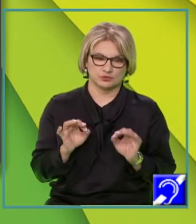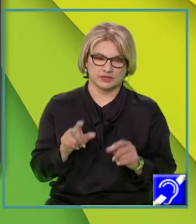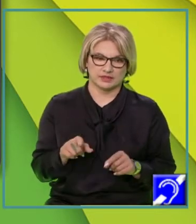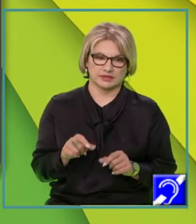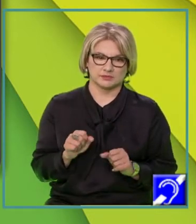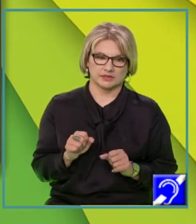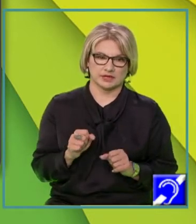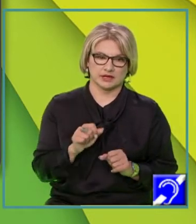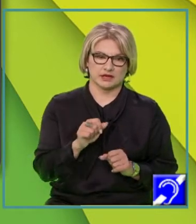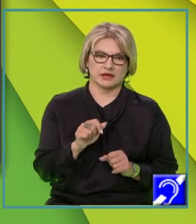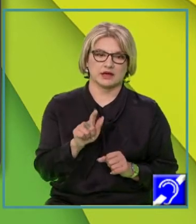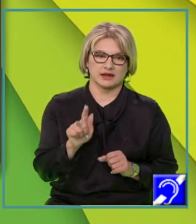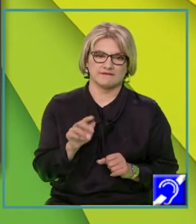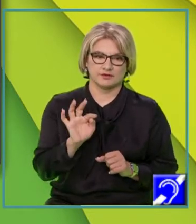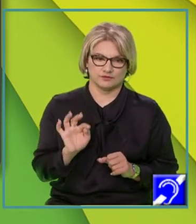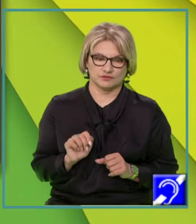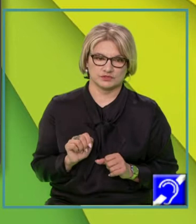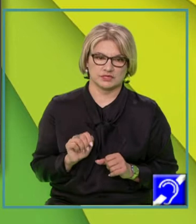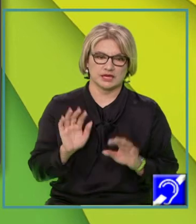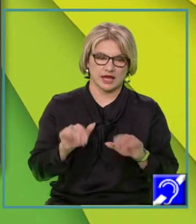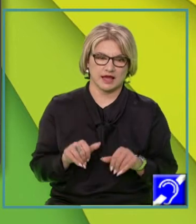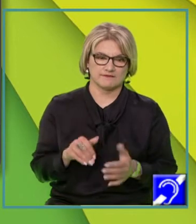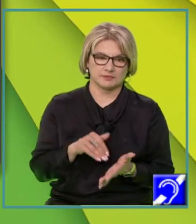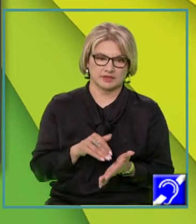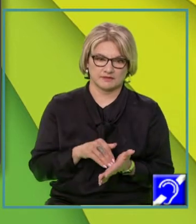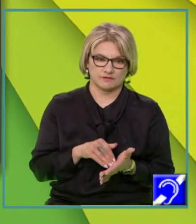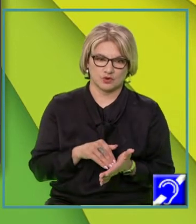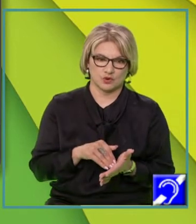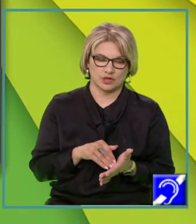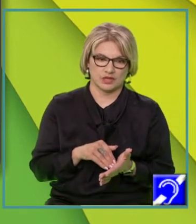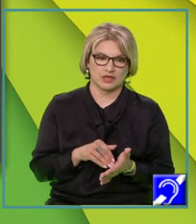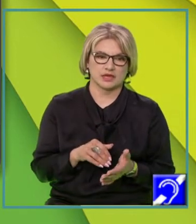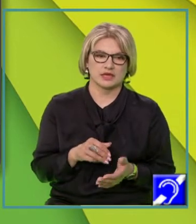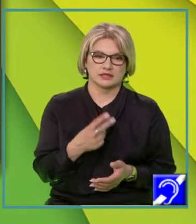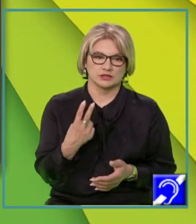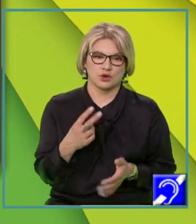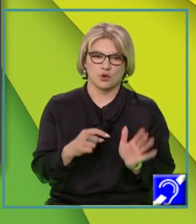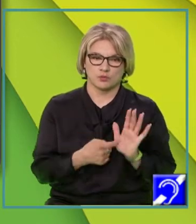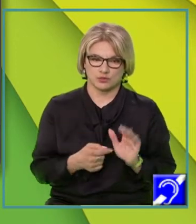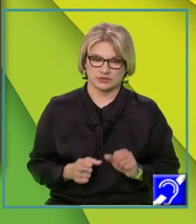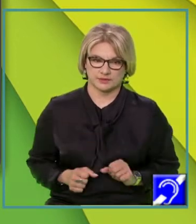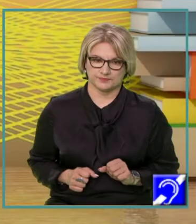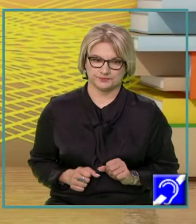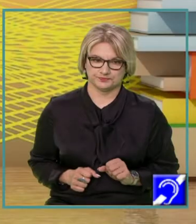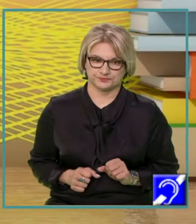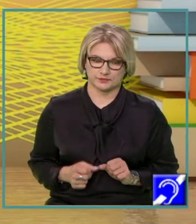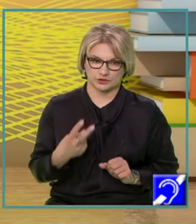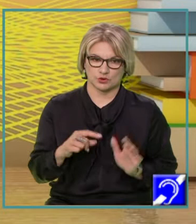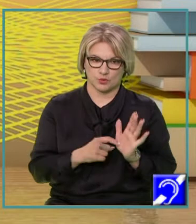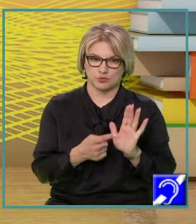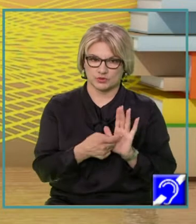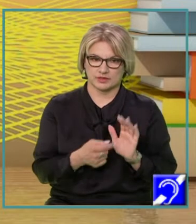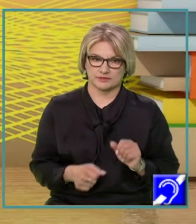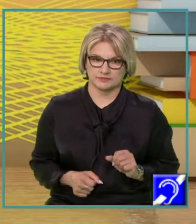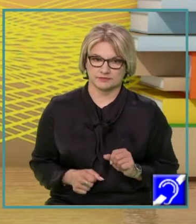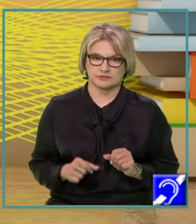graficul funcției, avem nevoie de două puncte. De fapt, minim